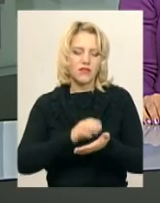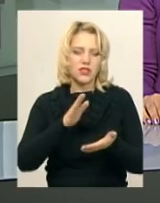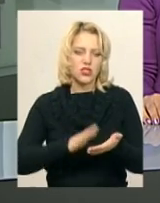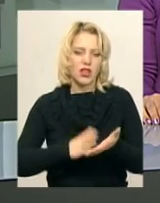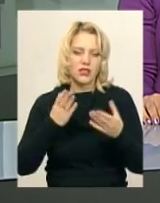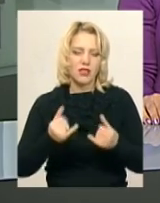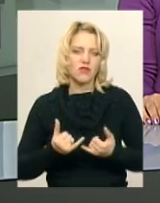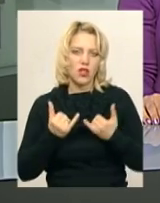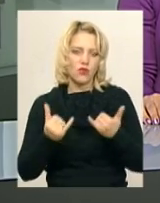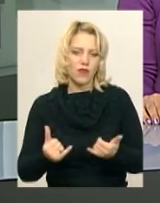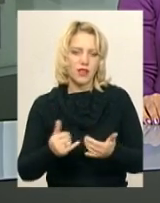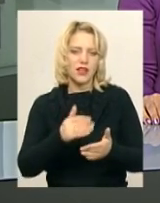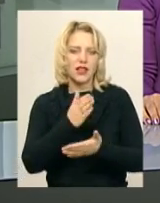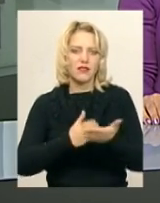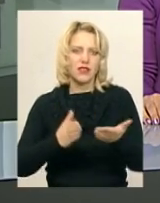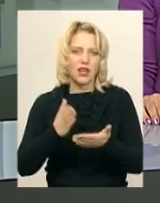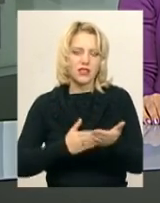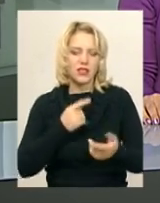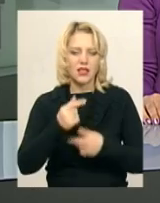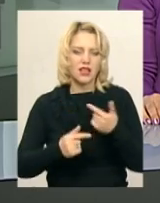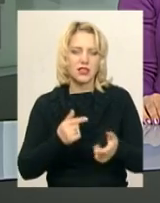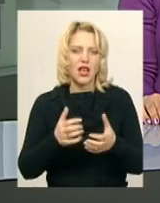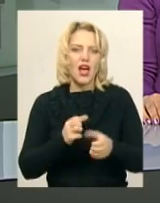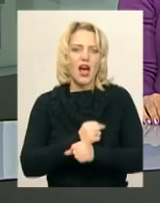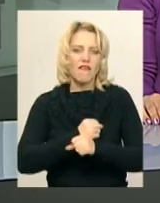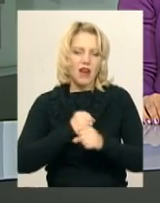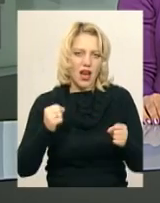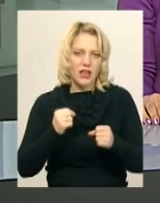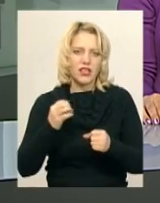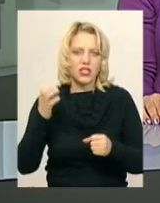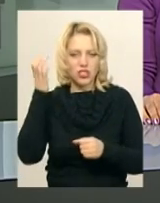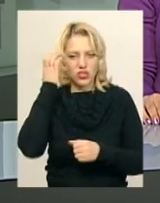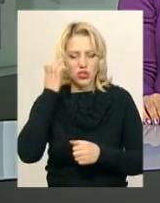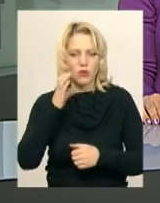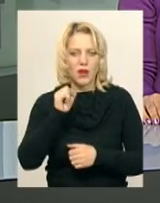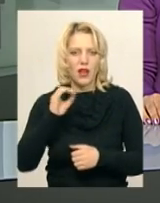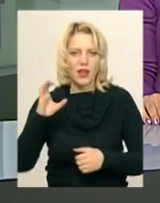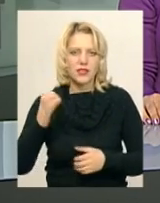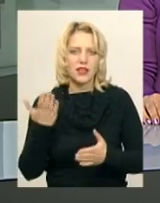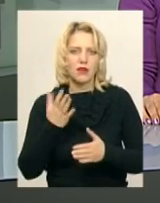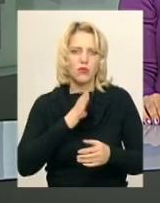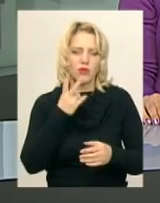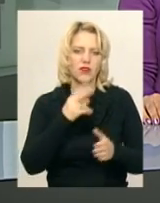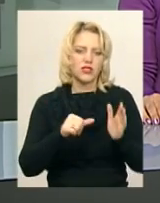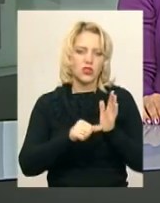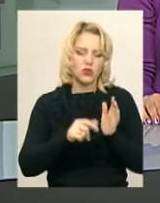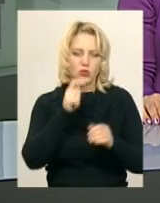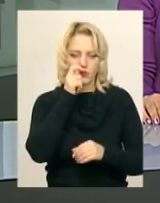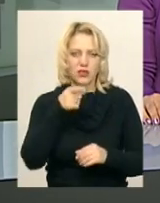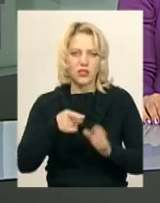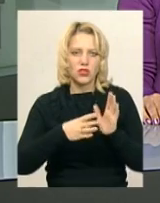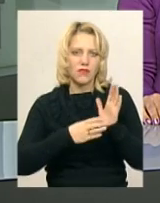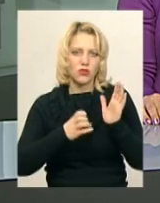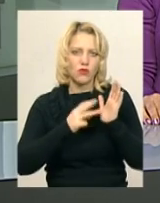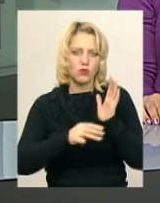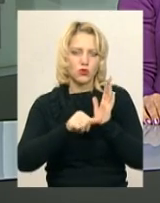учасників ліквідації наслідків аварії на Чорнобильський АЕС, яка сталася 26 квітня 1986 року. Ця пам